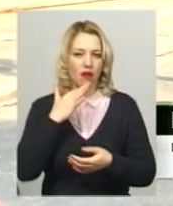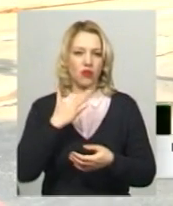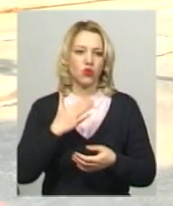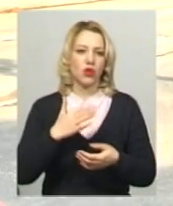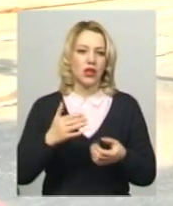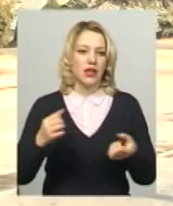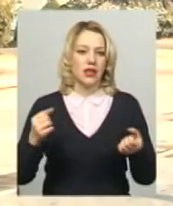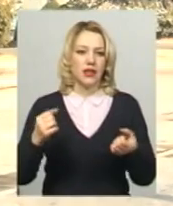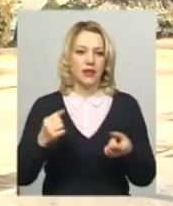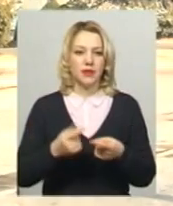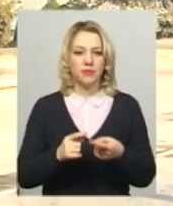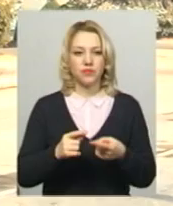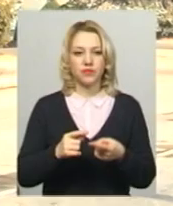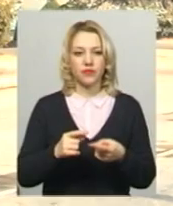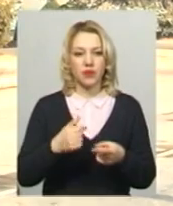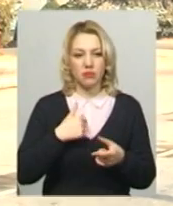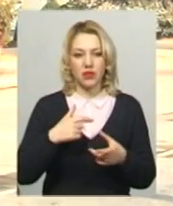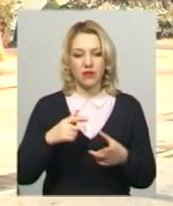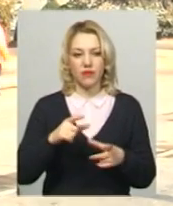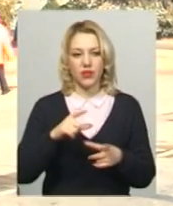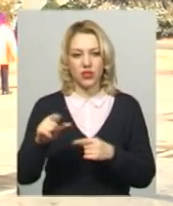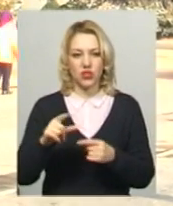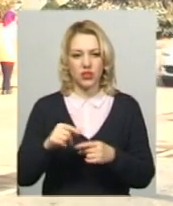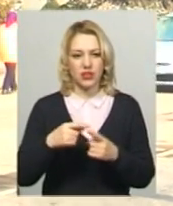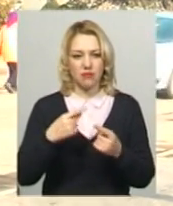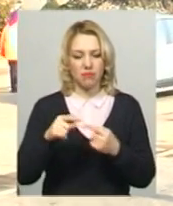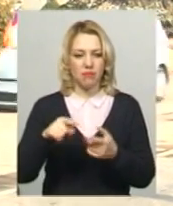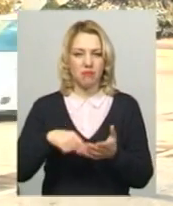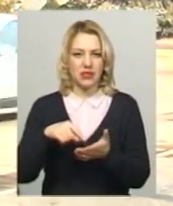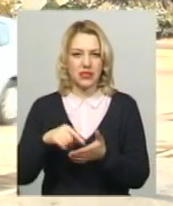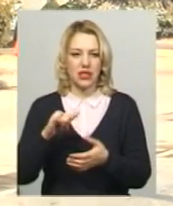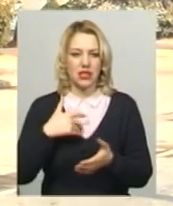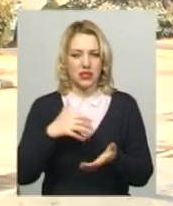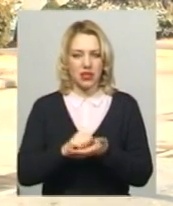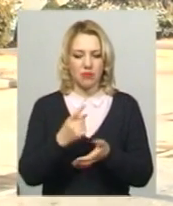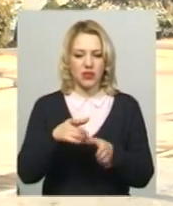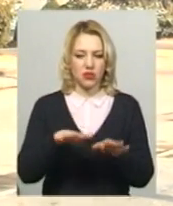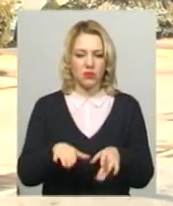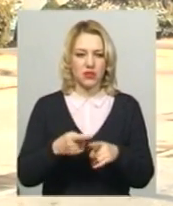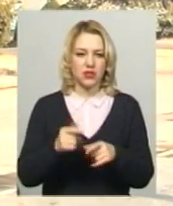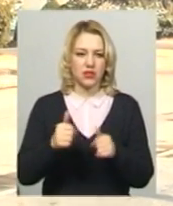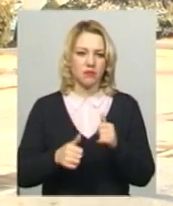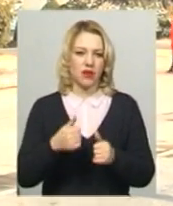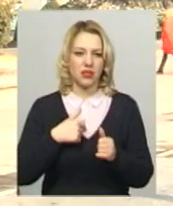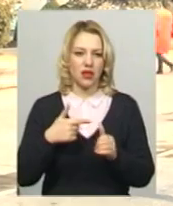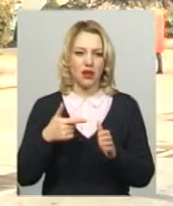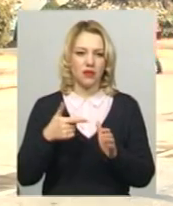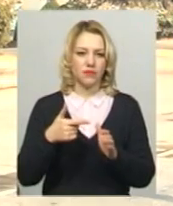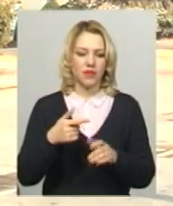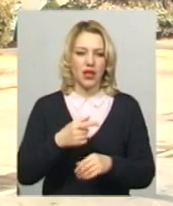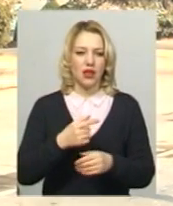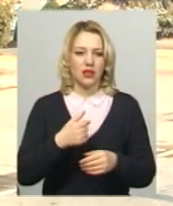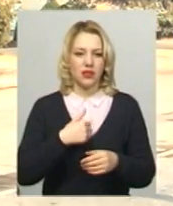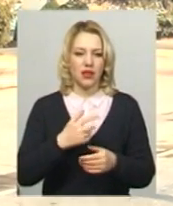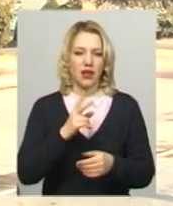в інших бойових місцях. Якщо я виїжджаю на ці змагання і займаю першого місця, до того моменту я займав перше місце на цих змаганнях і підтвердив кандидатами майстерів спорту